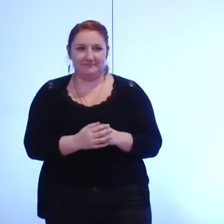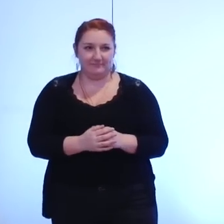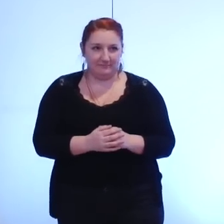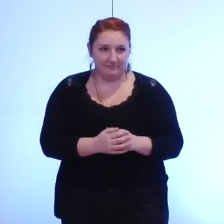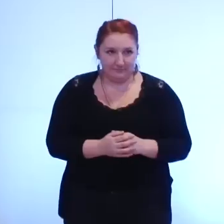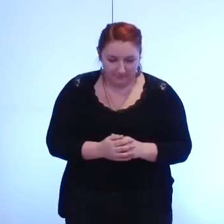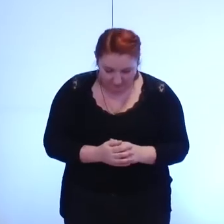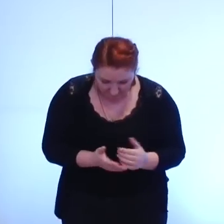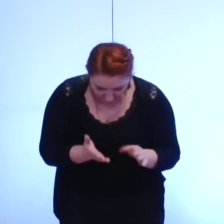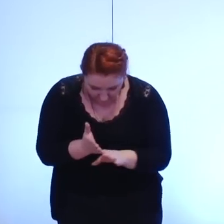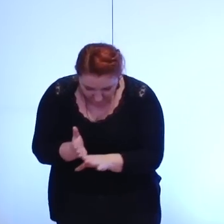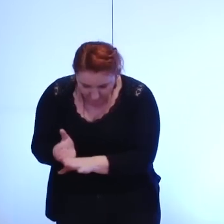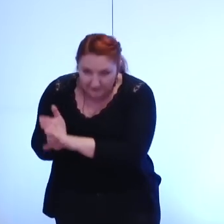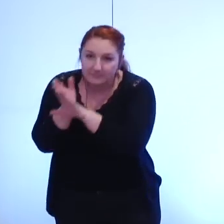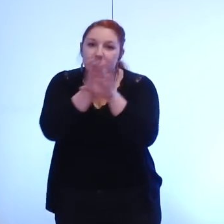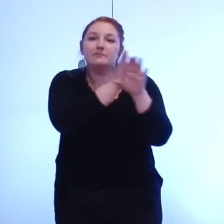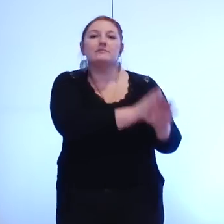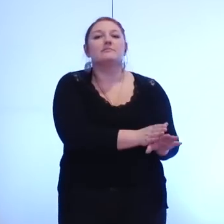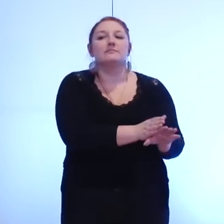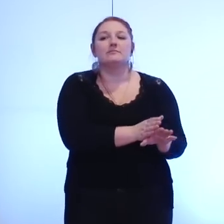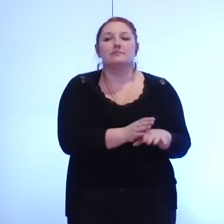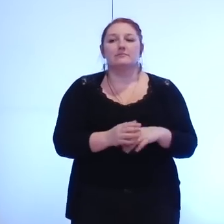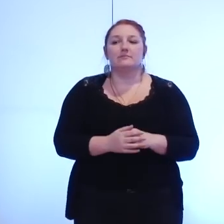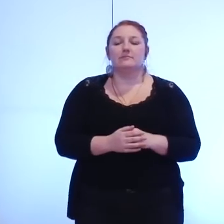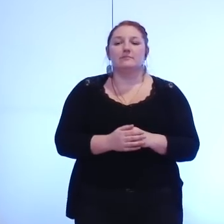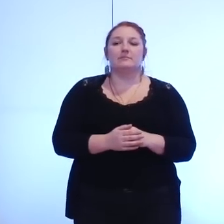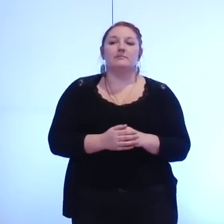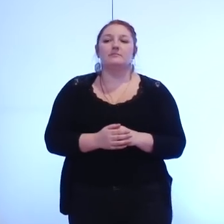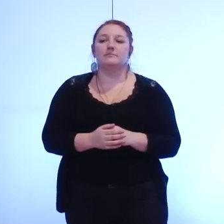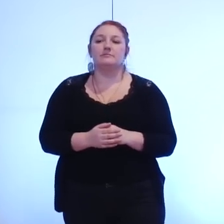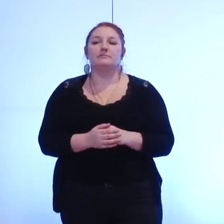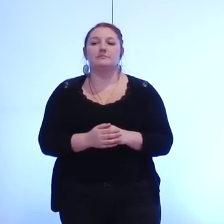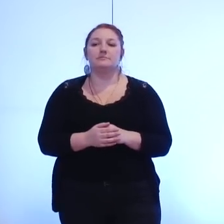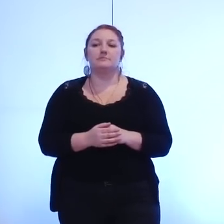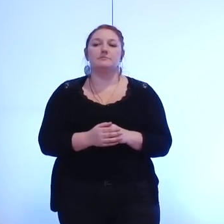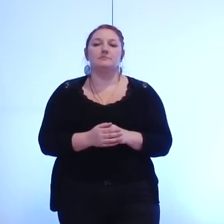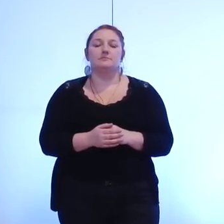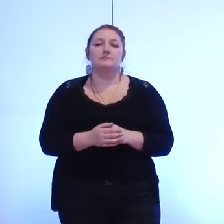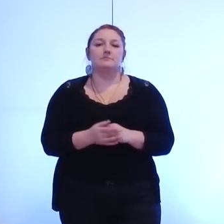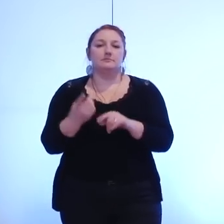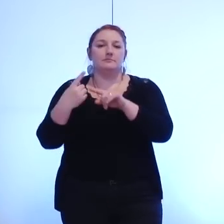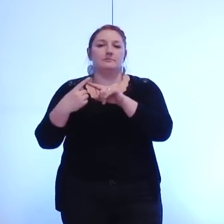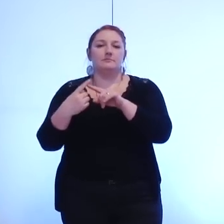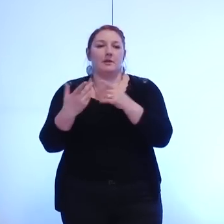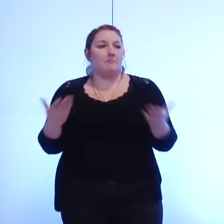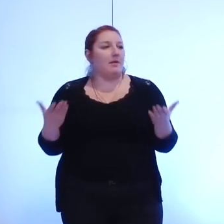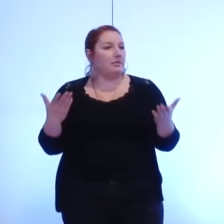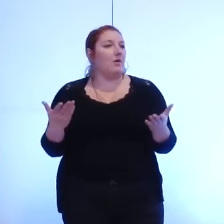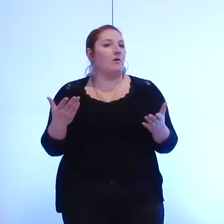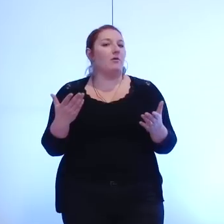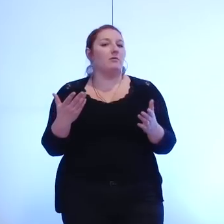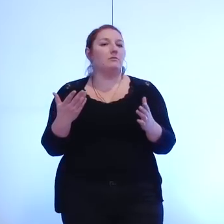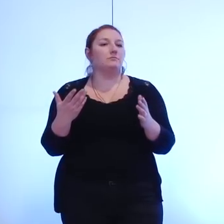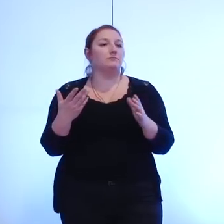nous passons au rendu acte première délibération y a-t-il des